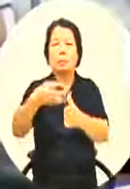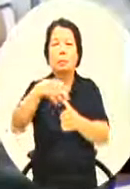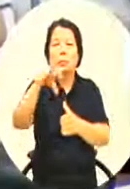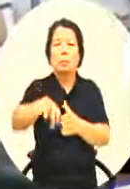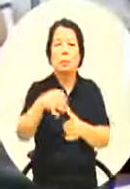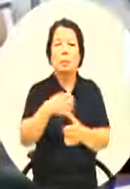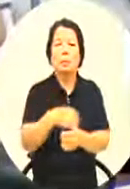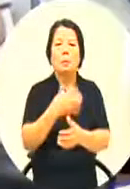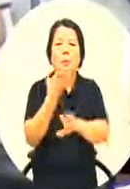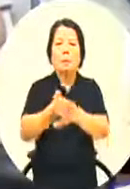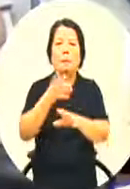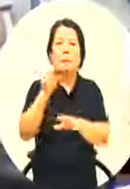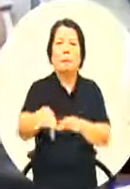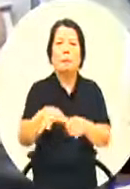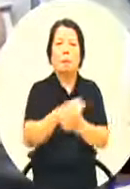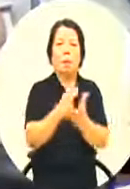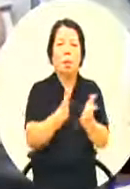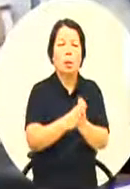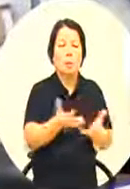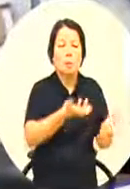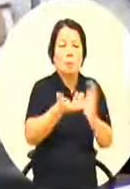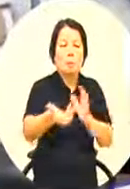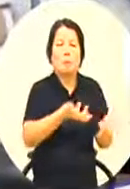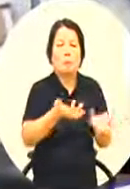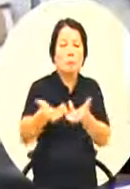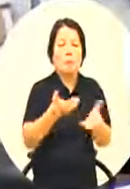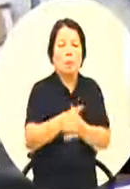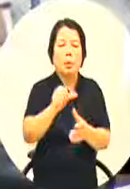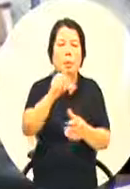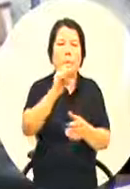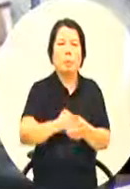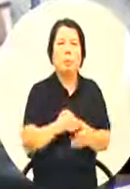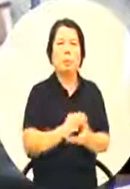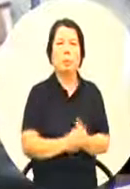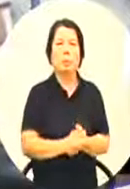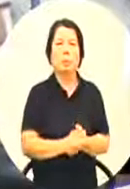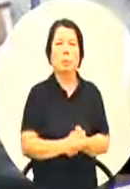我不知道要怎么处理帮我还要5万年5万也没有那我觉得